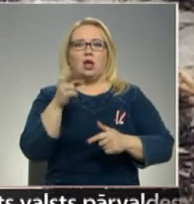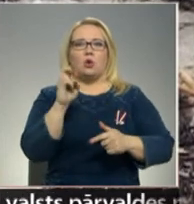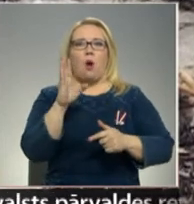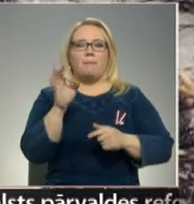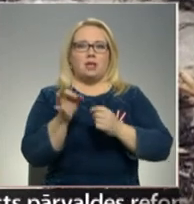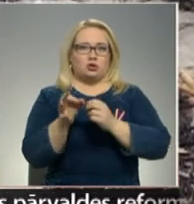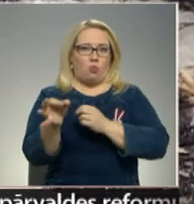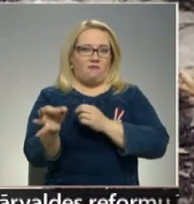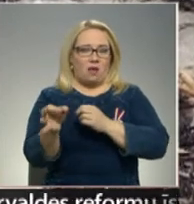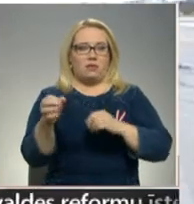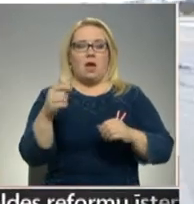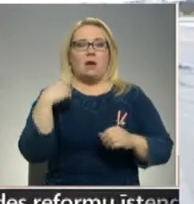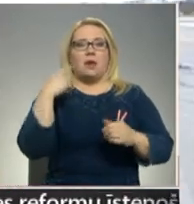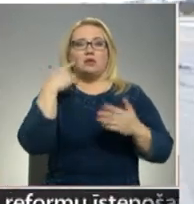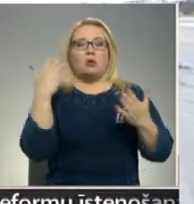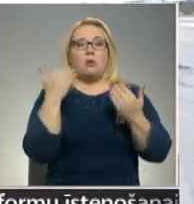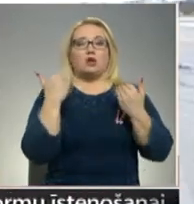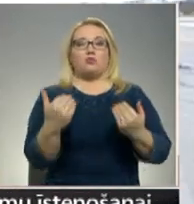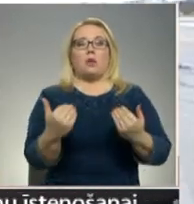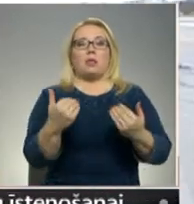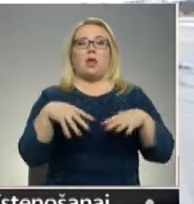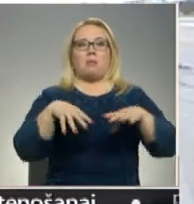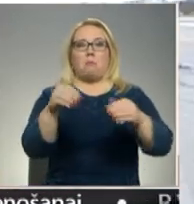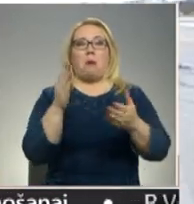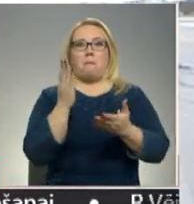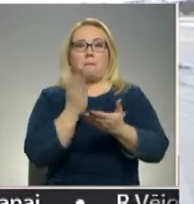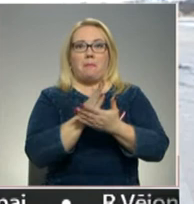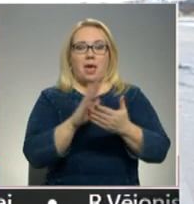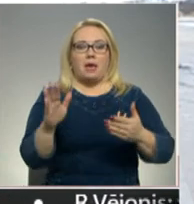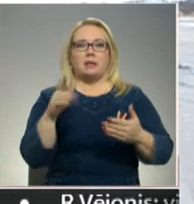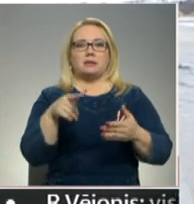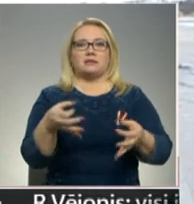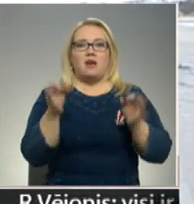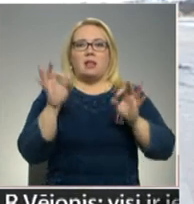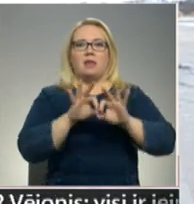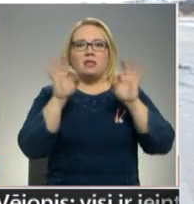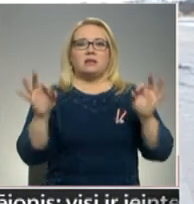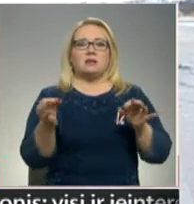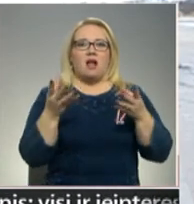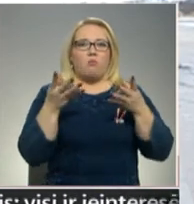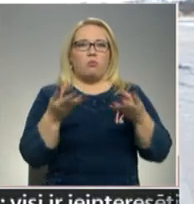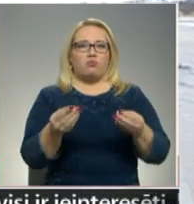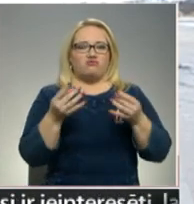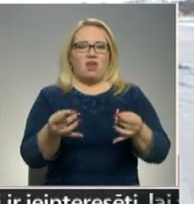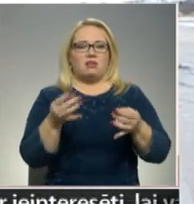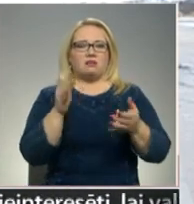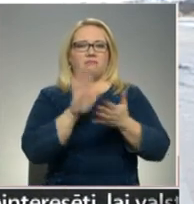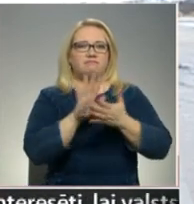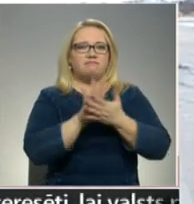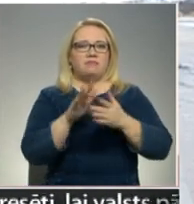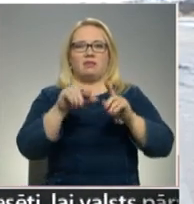Mēs domājām šodien pabeigt, jo tas ir svarīgi, lai nesāktos pūšanas procesu, piesārņojums